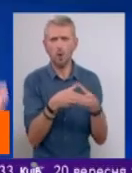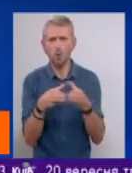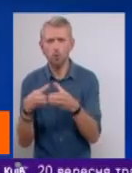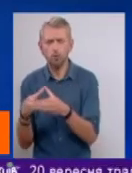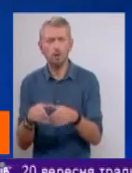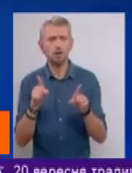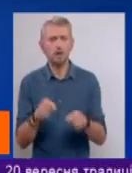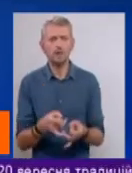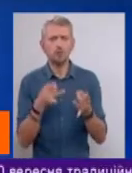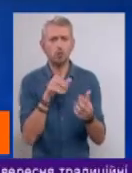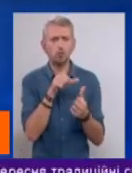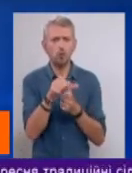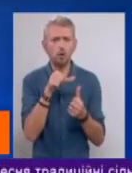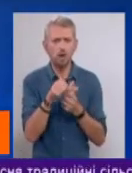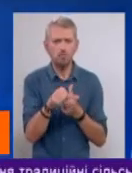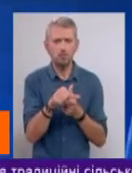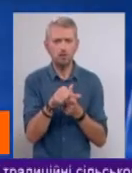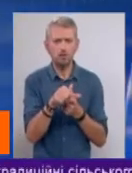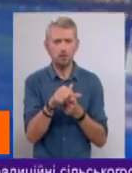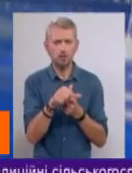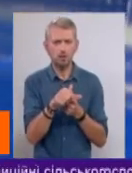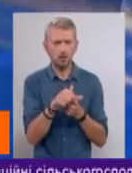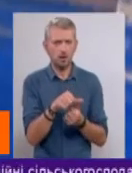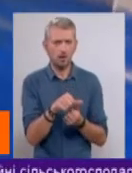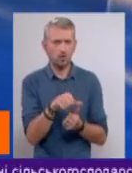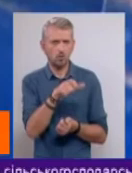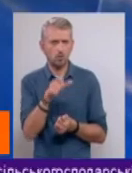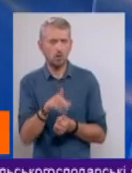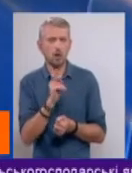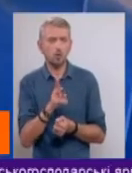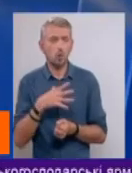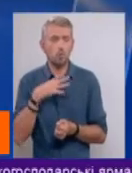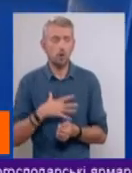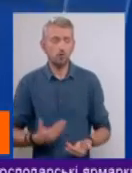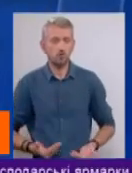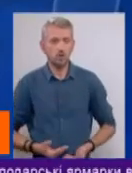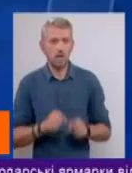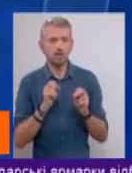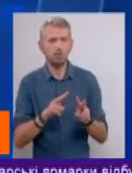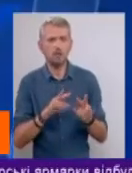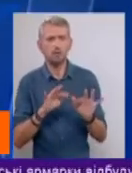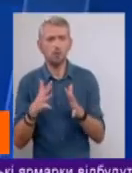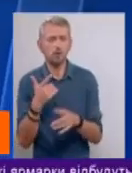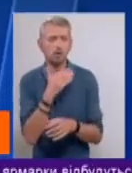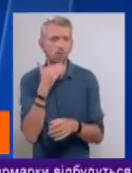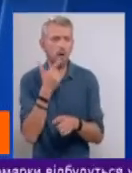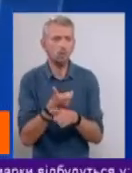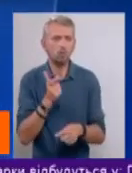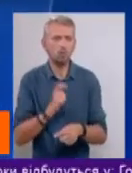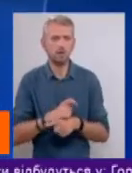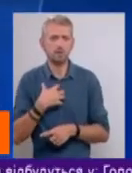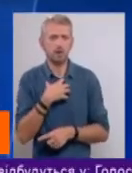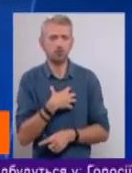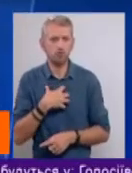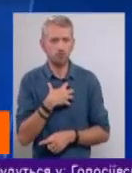навіть просто окремі ветерани, які пережили екстремальні події набагато більш значущі і